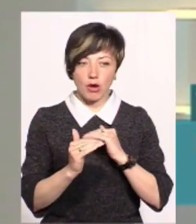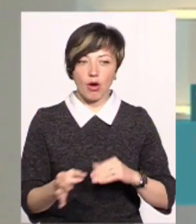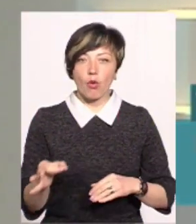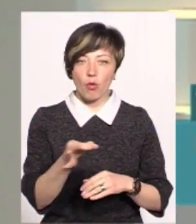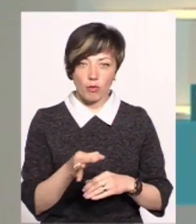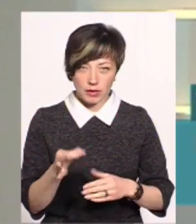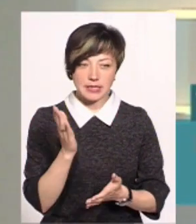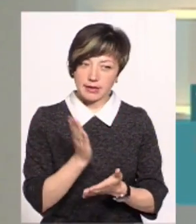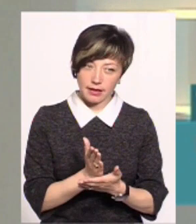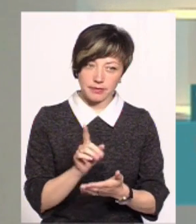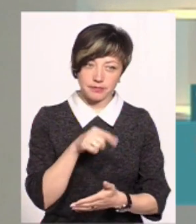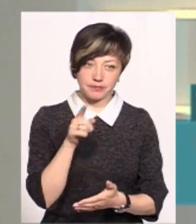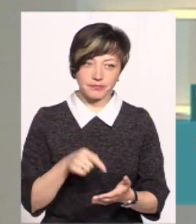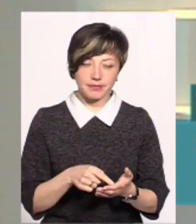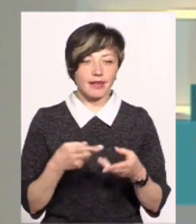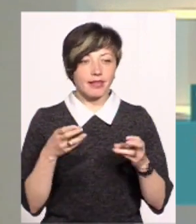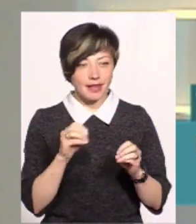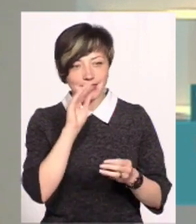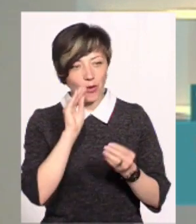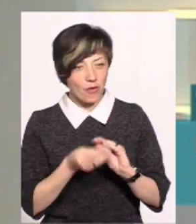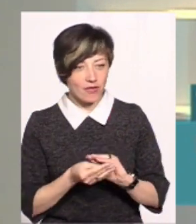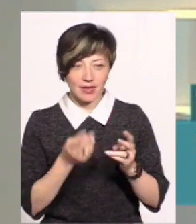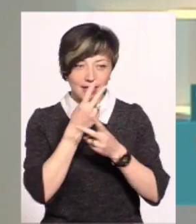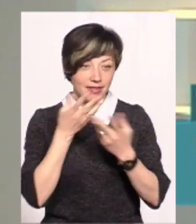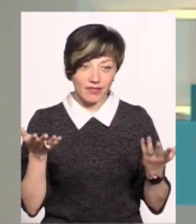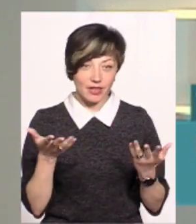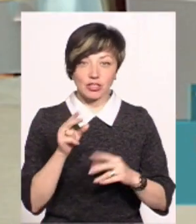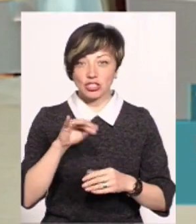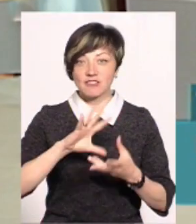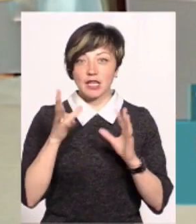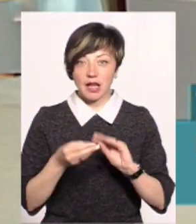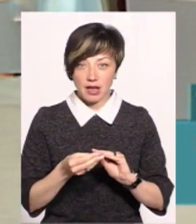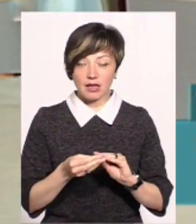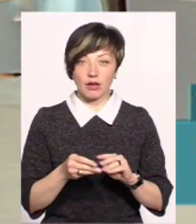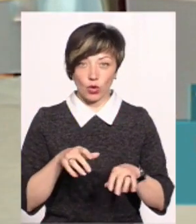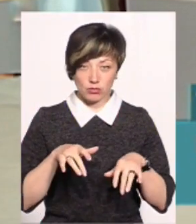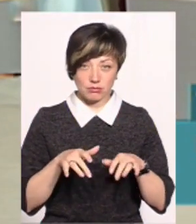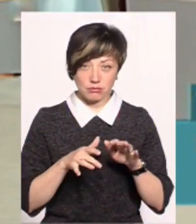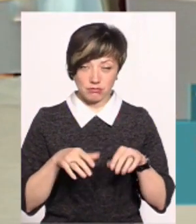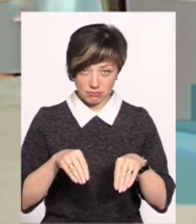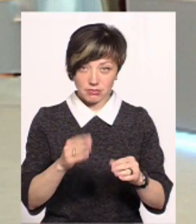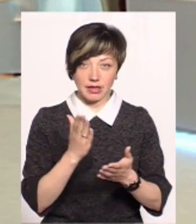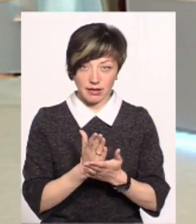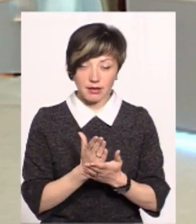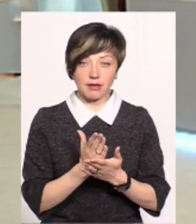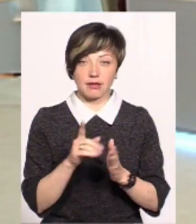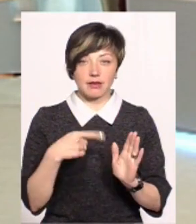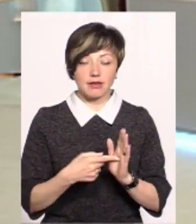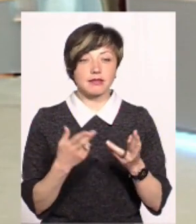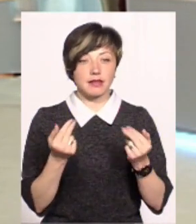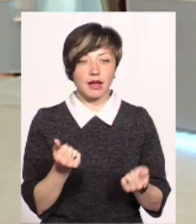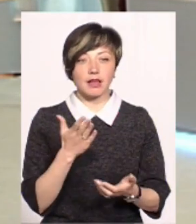області є? Десь вони заховані, їх не видно? Чи взагалі на відкритому ґрунті ростуть? Є, а як же?